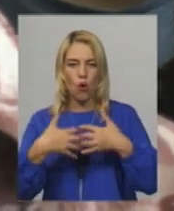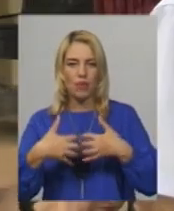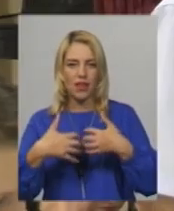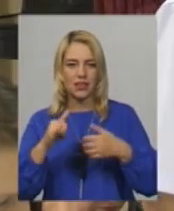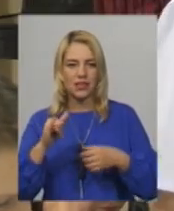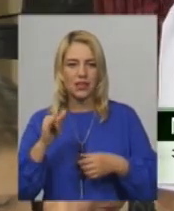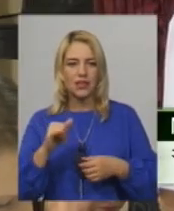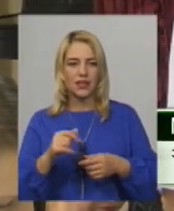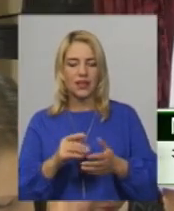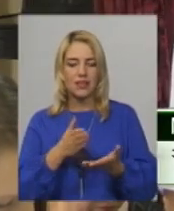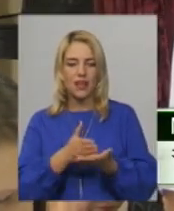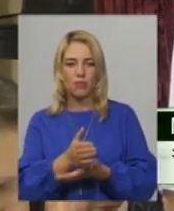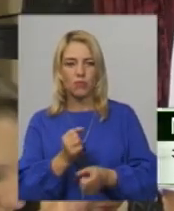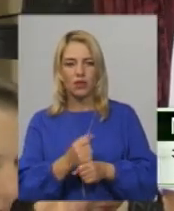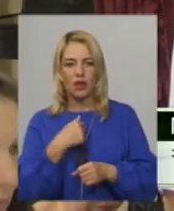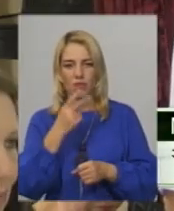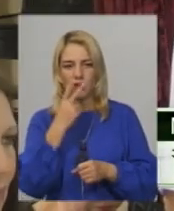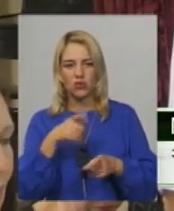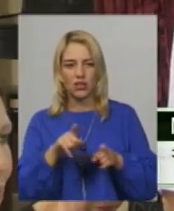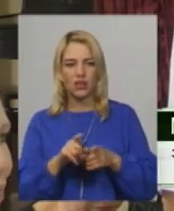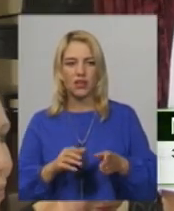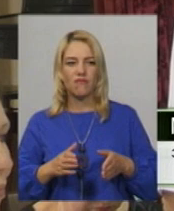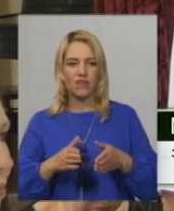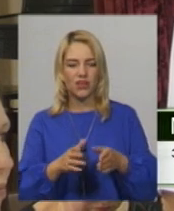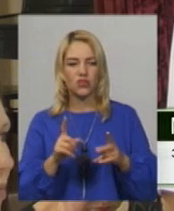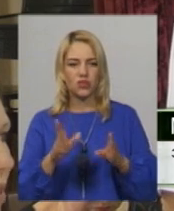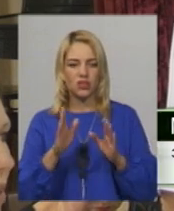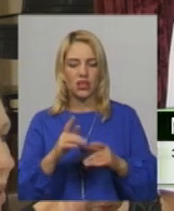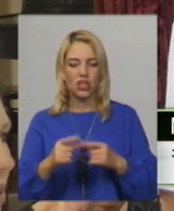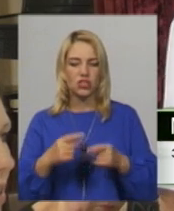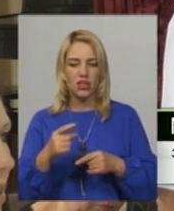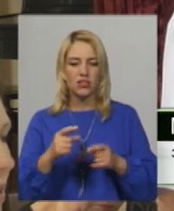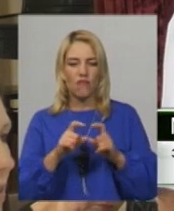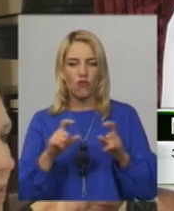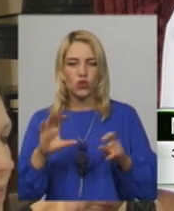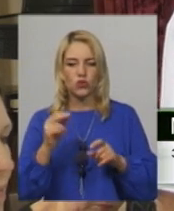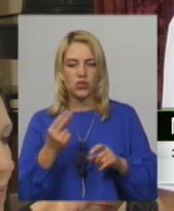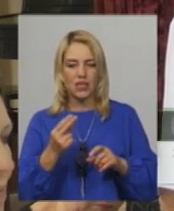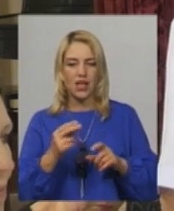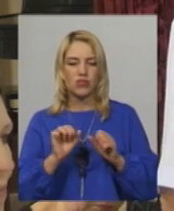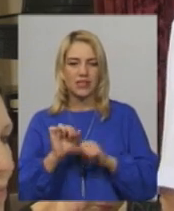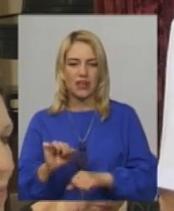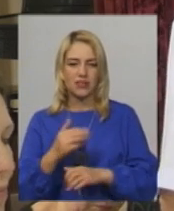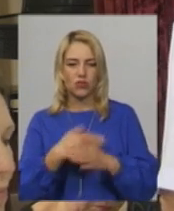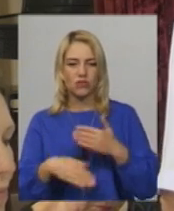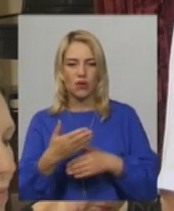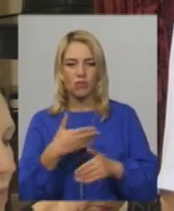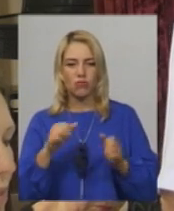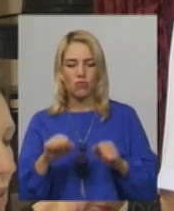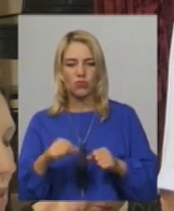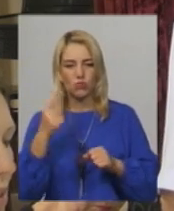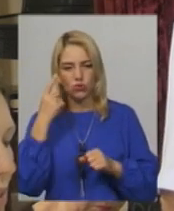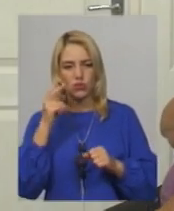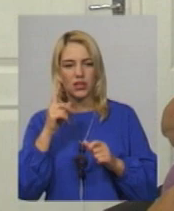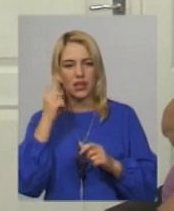роботи. Я бачу вихід такий, що тільки через фонд соціального захисту інвалідів ми можемо думати про те, як